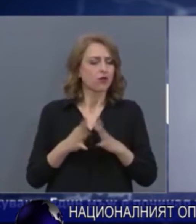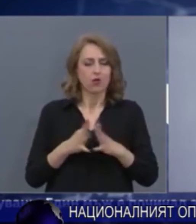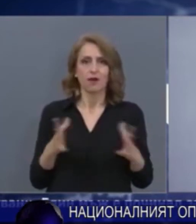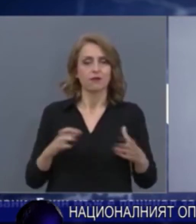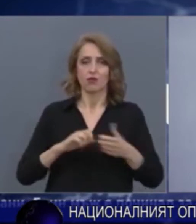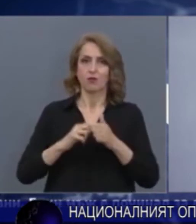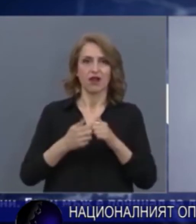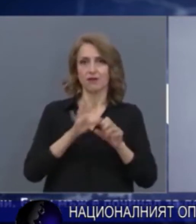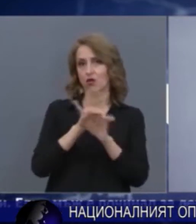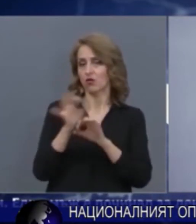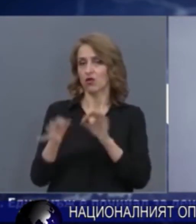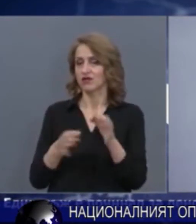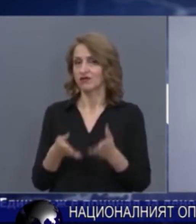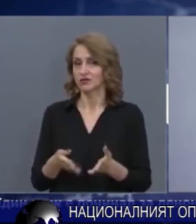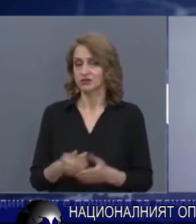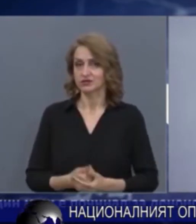проблем.